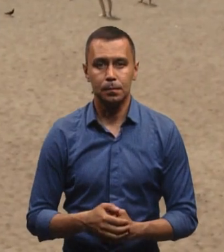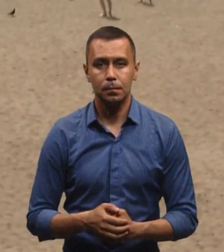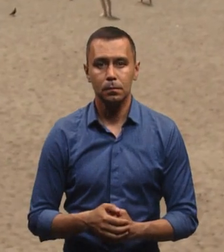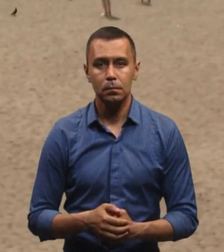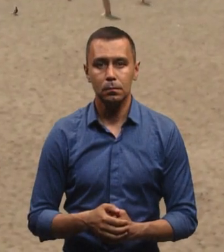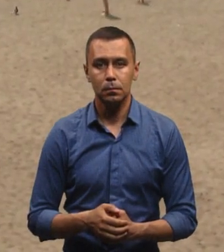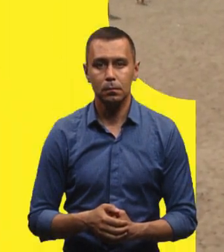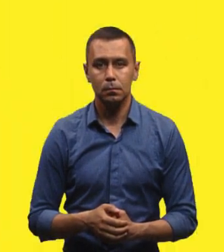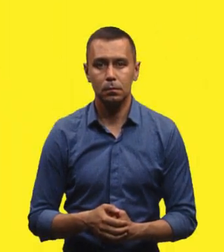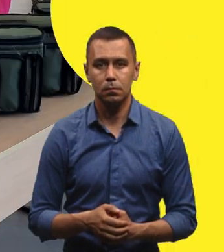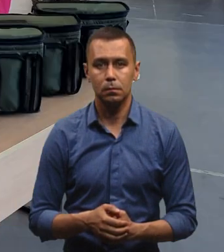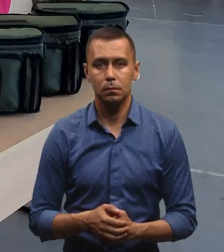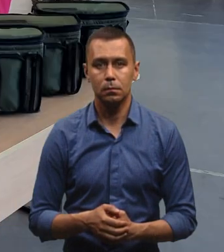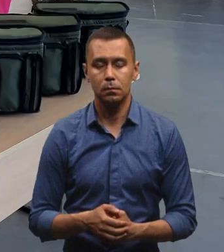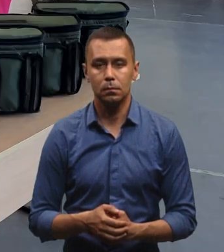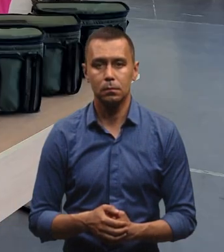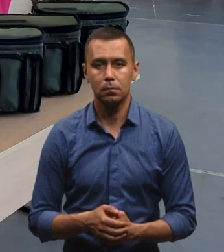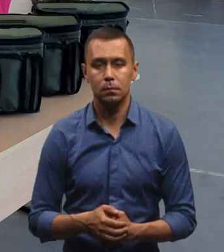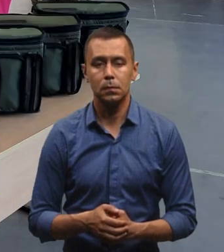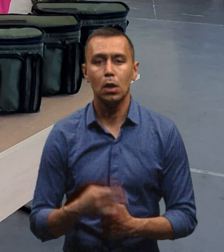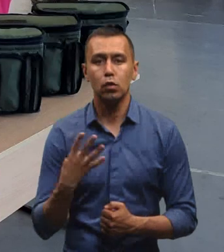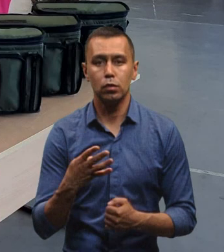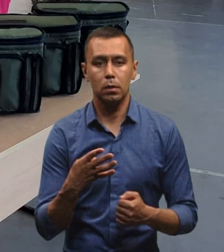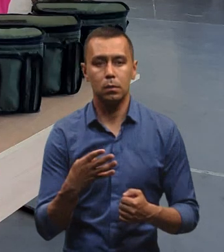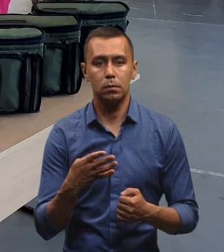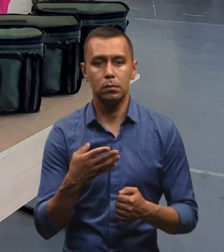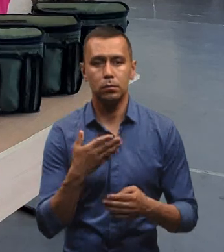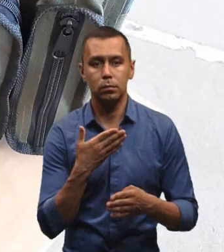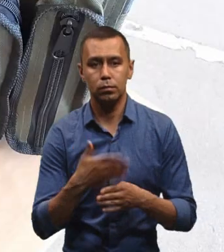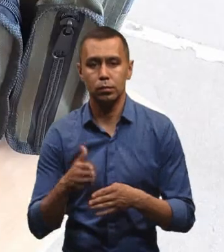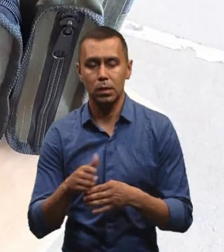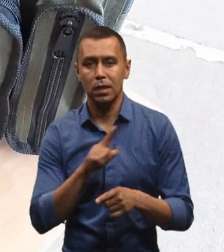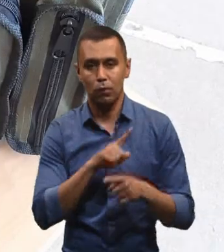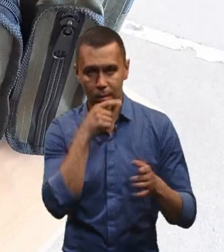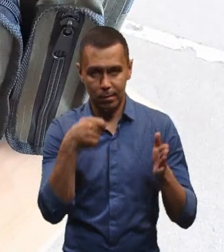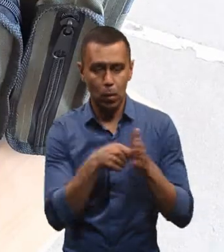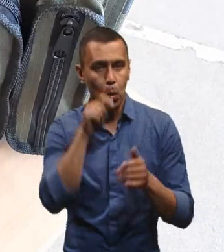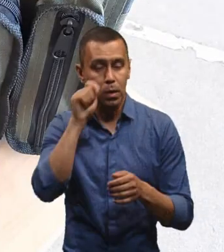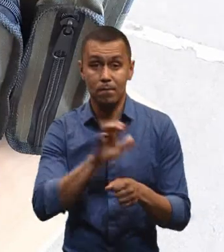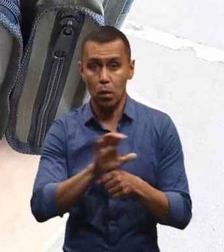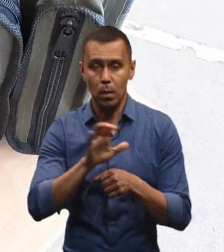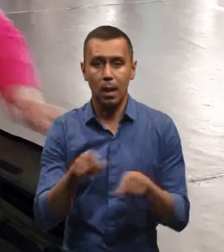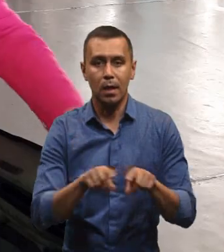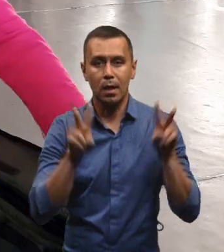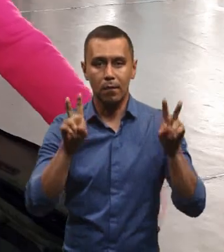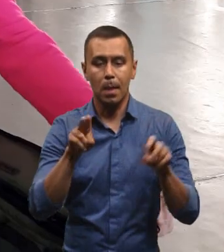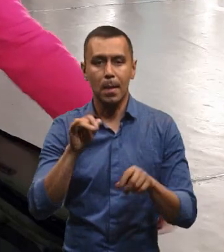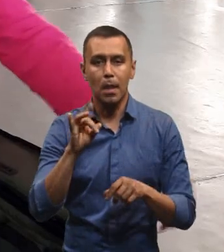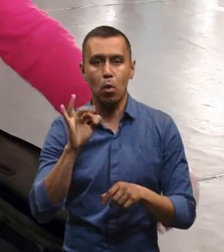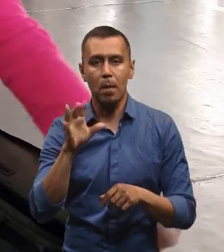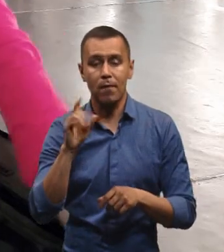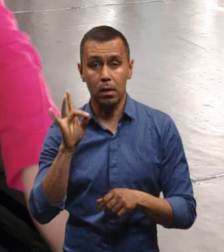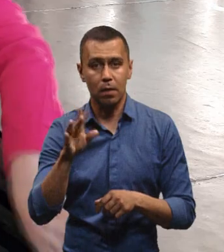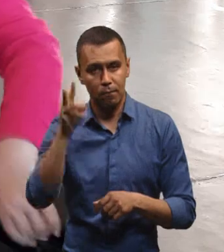новини, Хмельницький. Чотири блоки багатоканального швидкого зарядження українського виробництва, так звані «бандеропавери»,